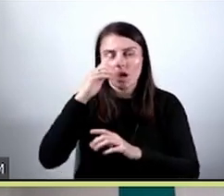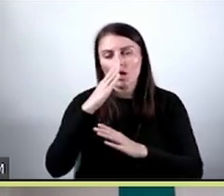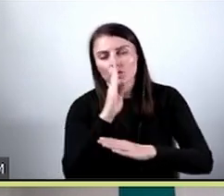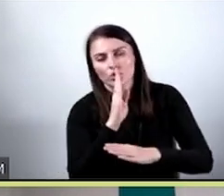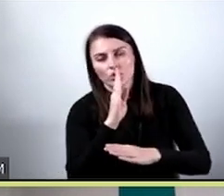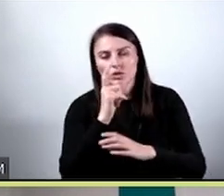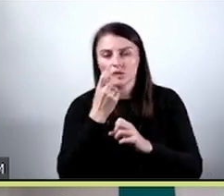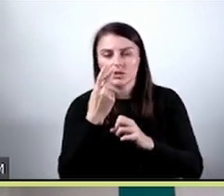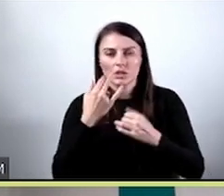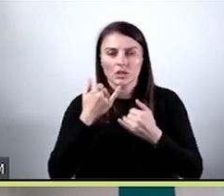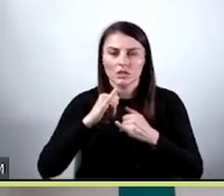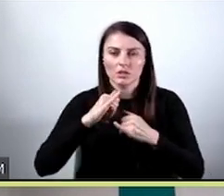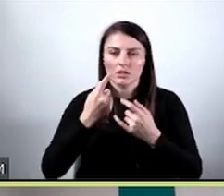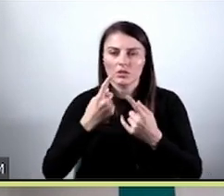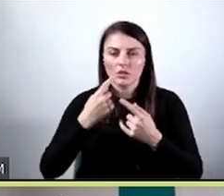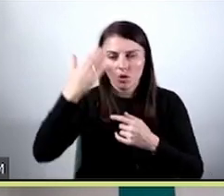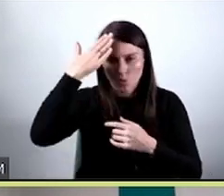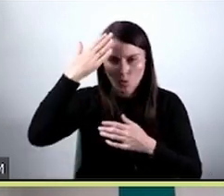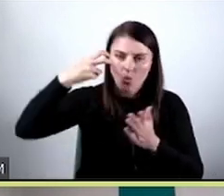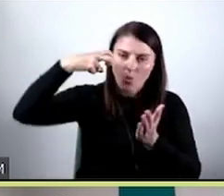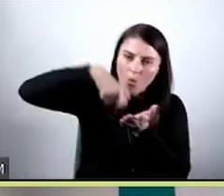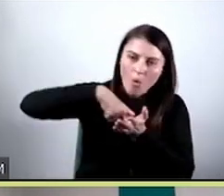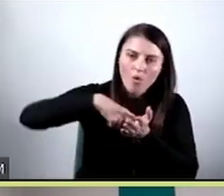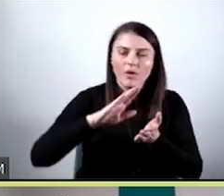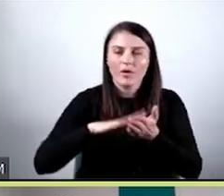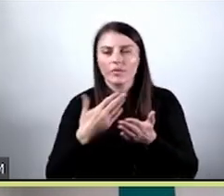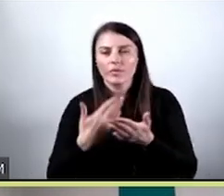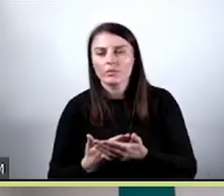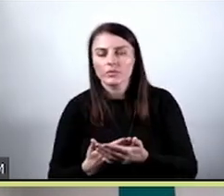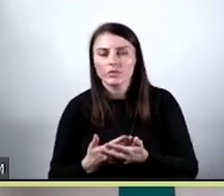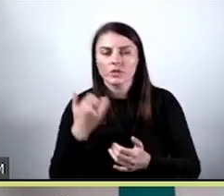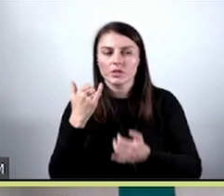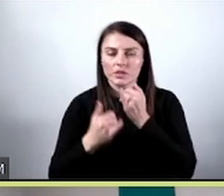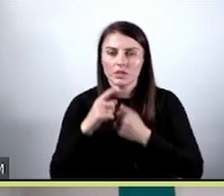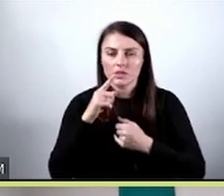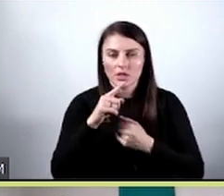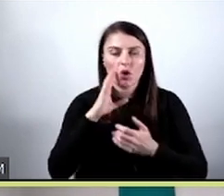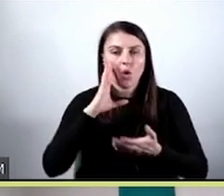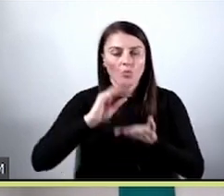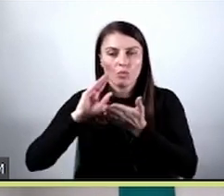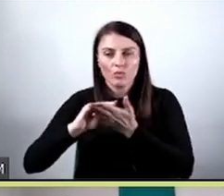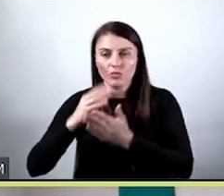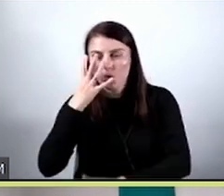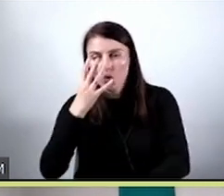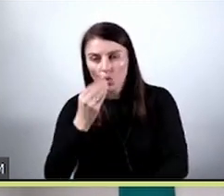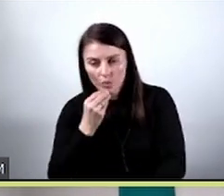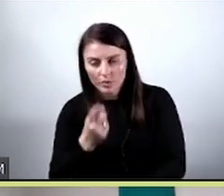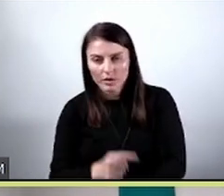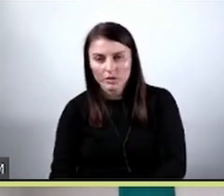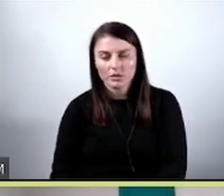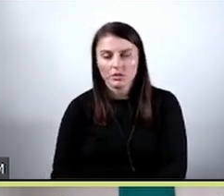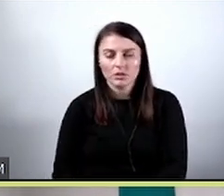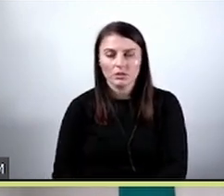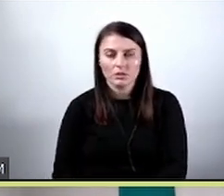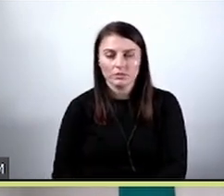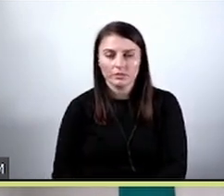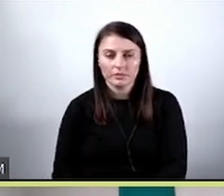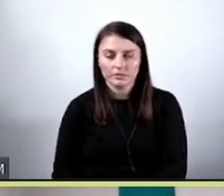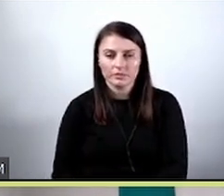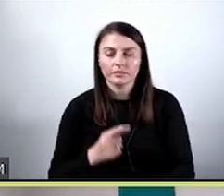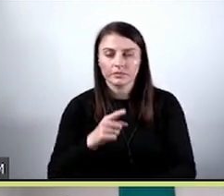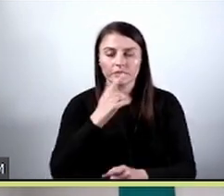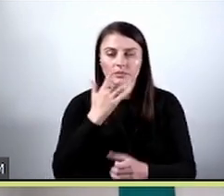raz zaszumiony, raz stoi na głowie i tak dalej. I teraz, jeżeli takie powielanie obrazów, które normalnie się wykorzystuje